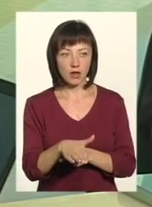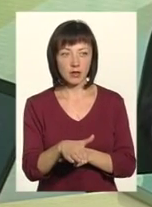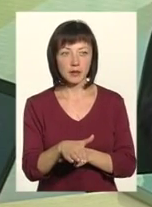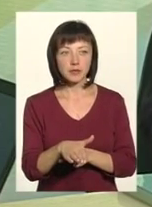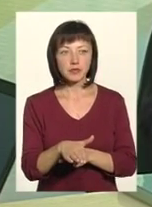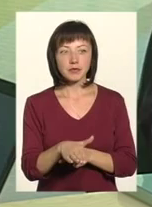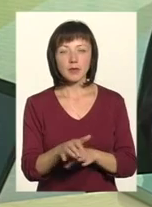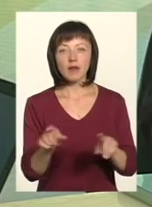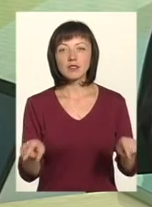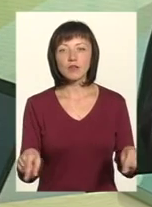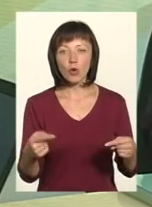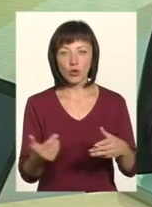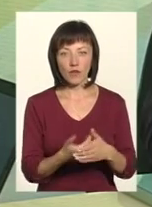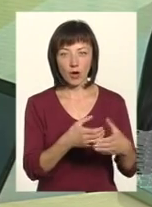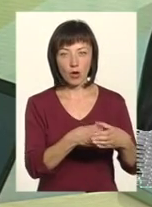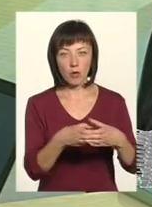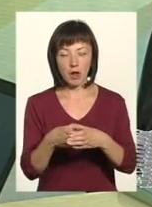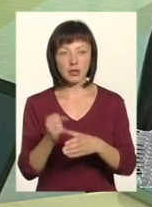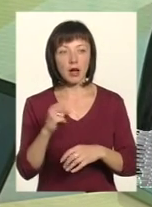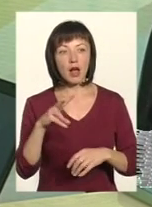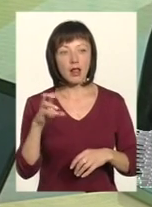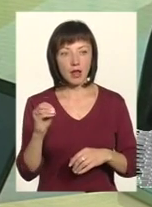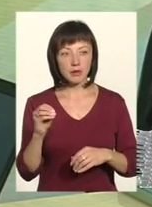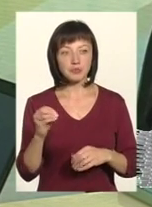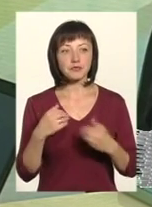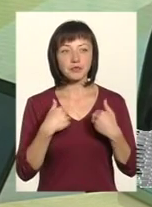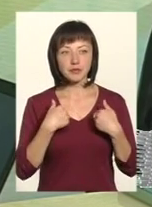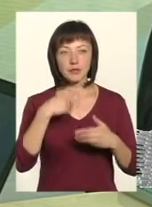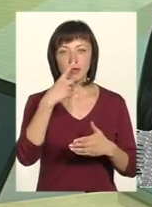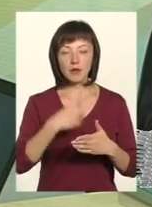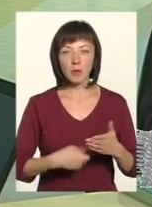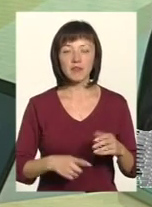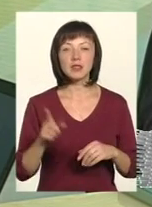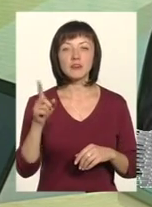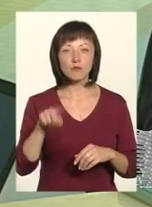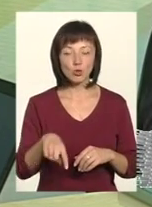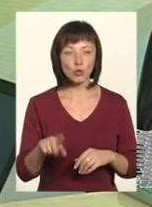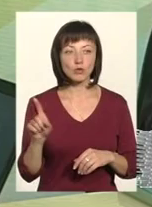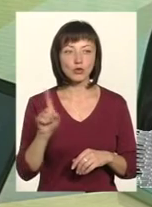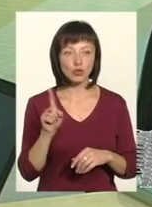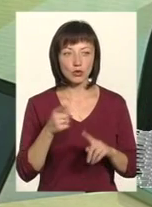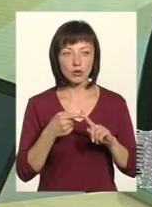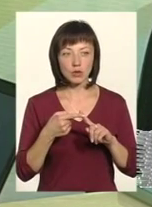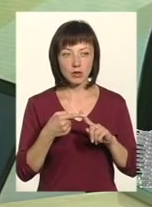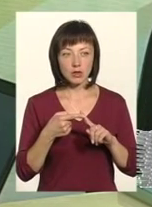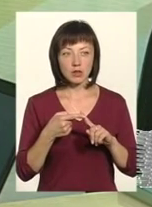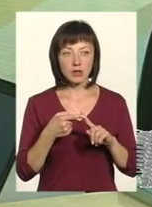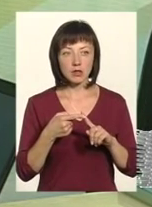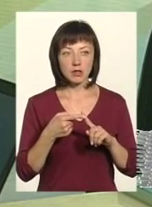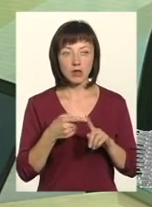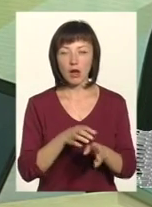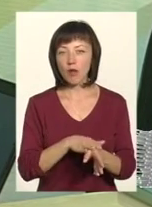частині створення нових громад. Але я впевнений в тому, що, а, це є абсолютно